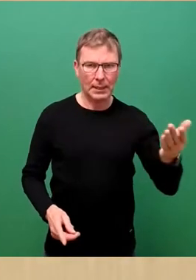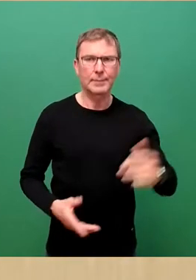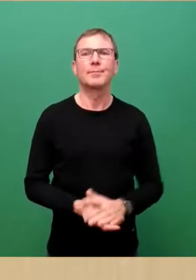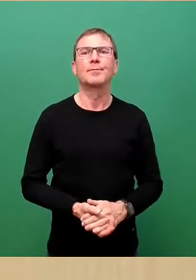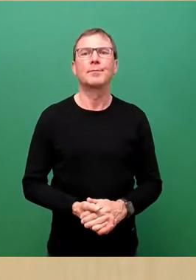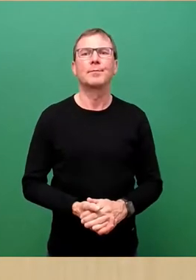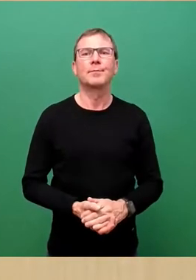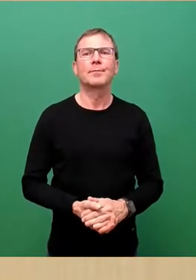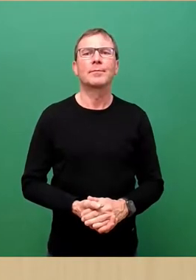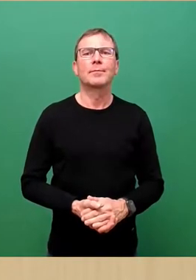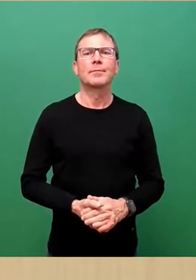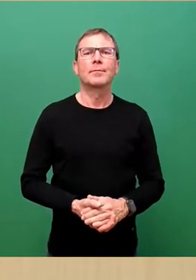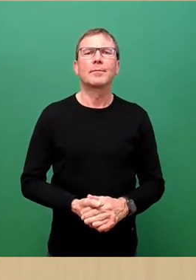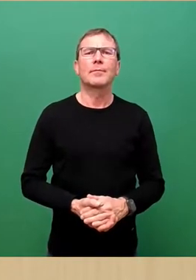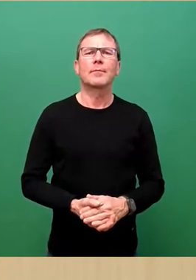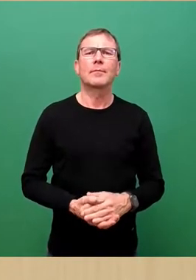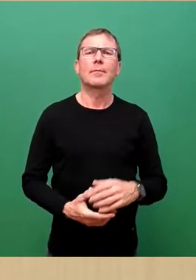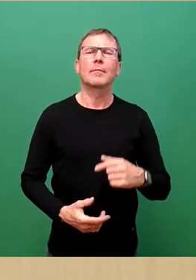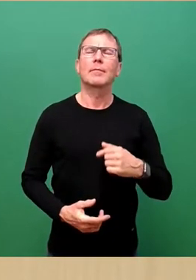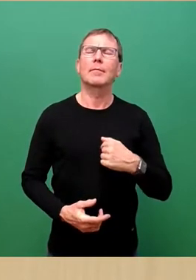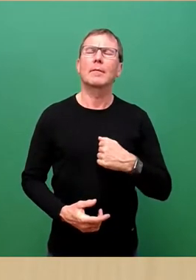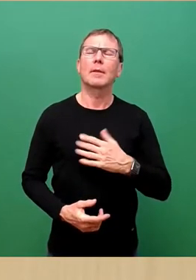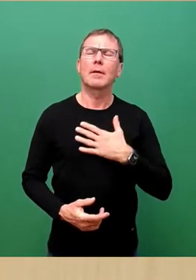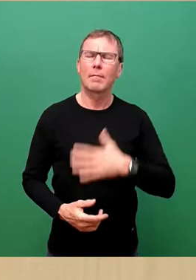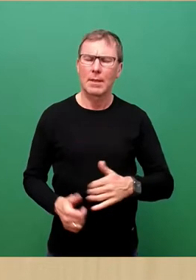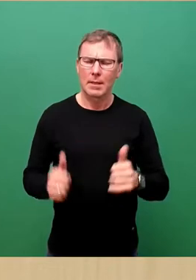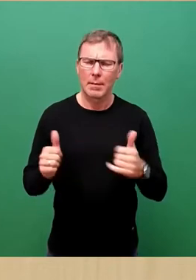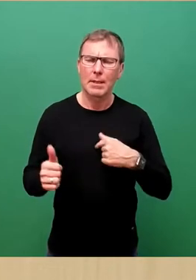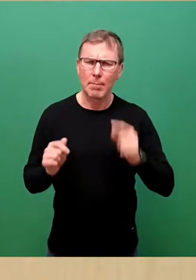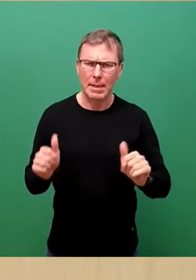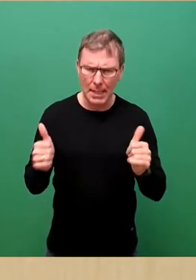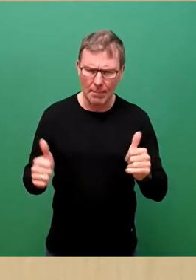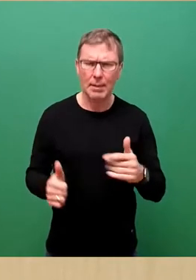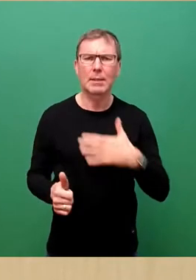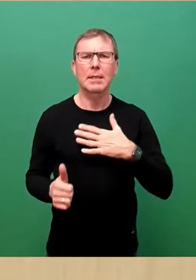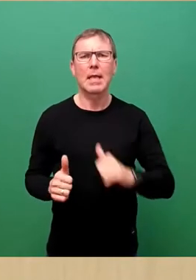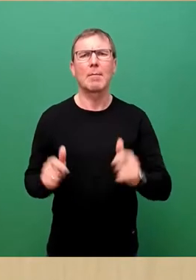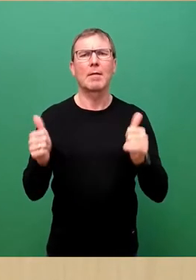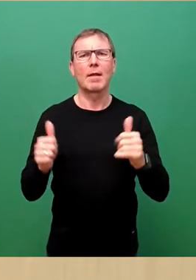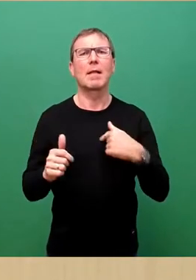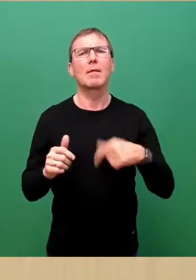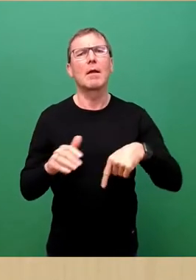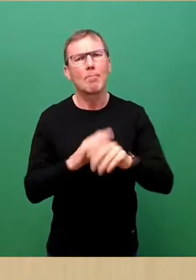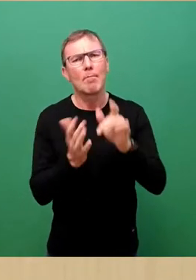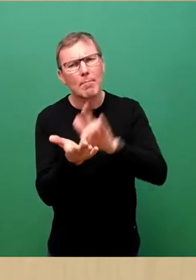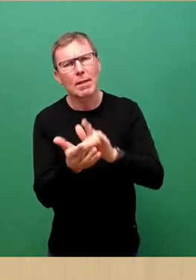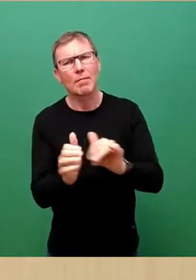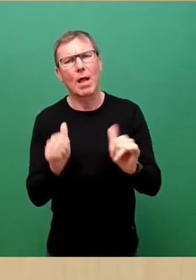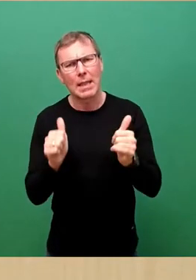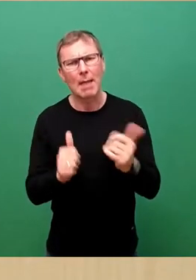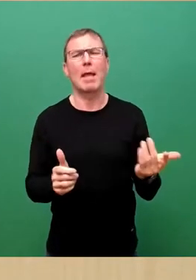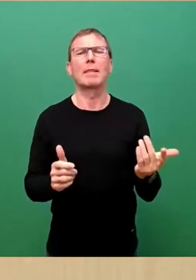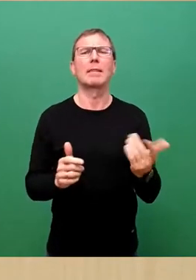ich bin Leben, das Leben will, inmitten von Leben, das